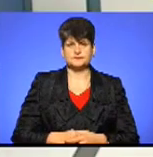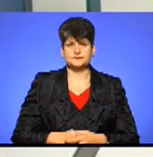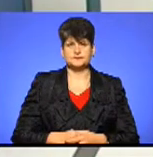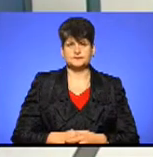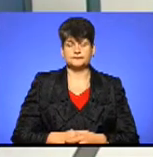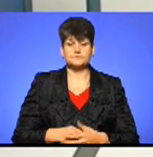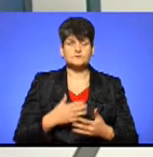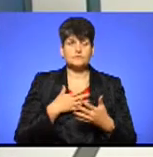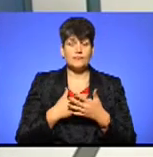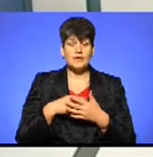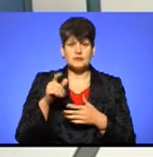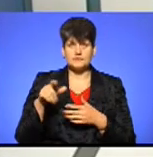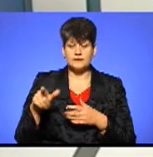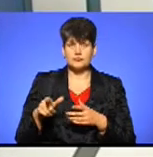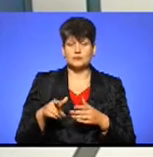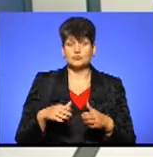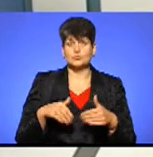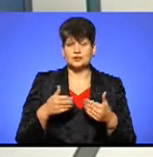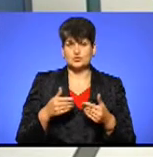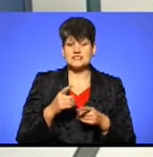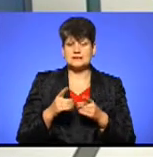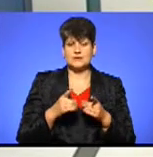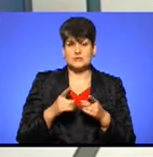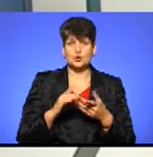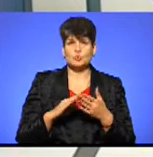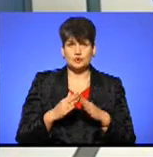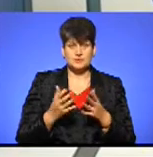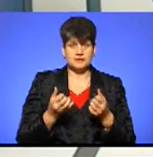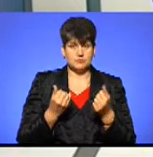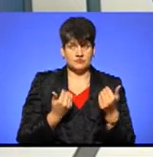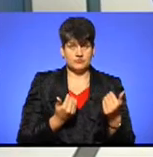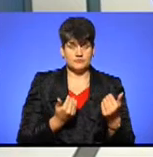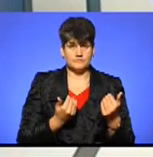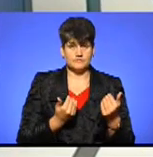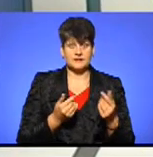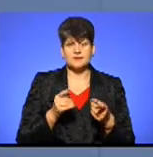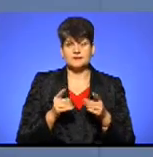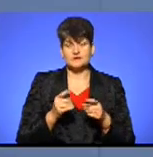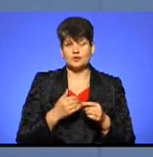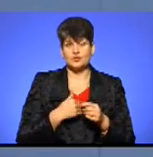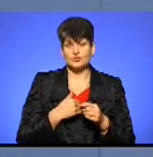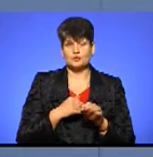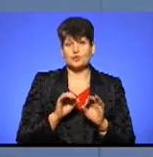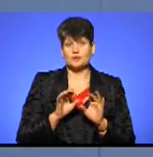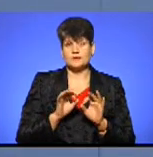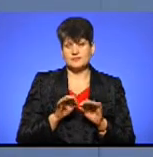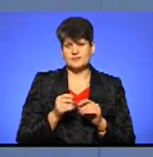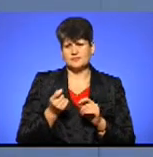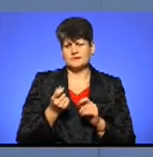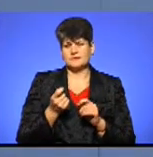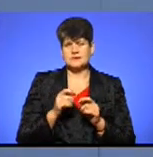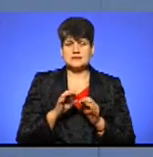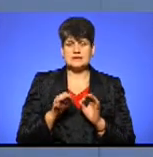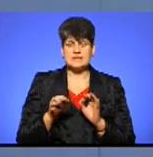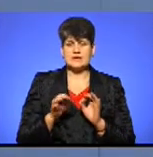От громадські активісти пропонують зміни до положень. Чи підтримуєте їх ви? Насправді, я хочу просто чітко прокоментувати пару слів буквально по